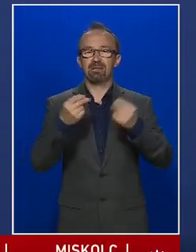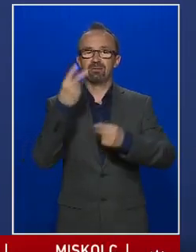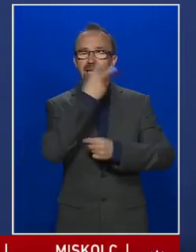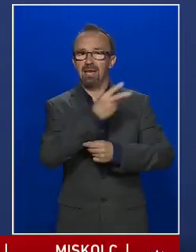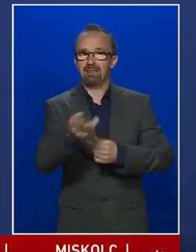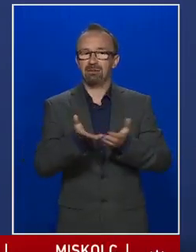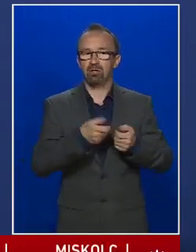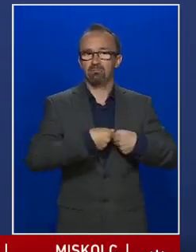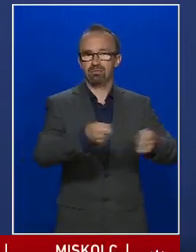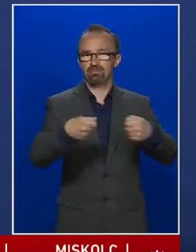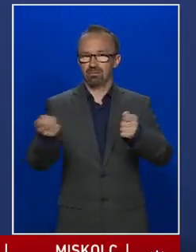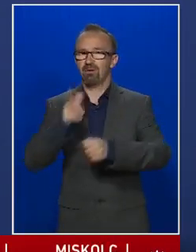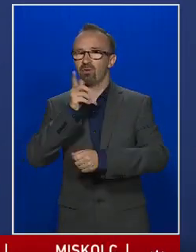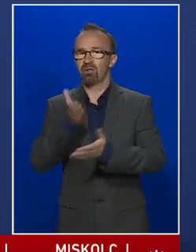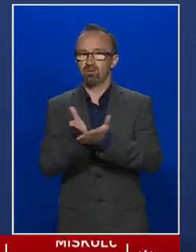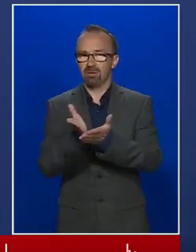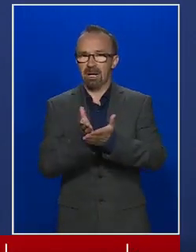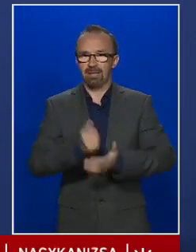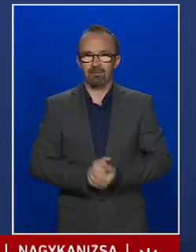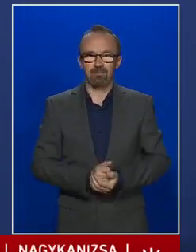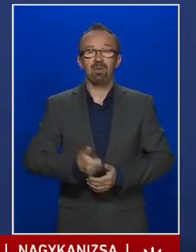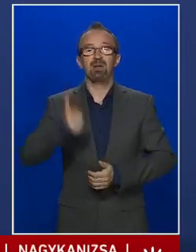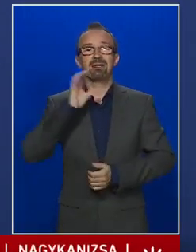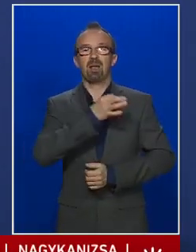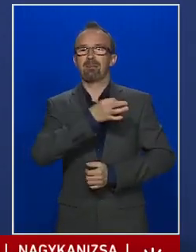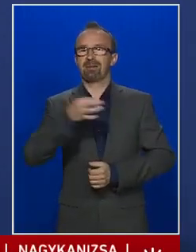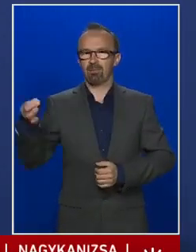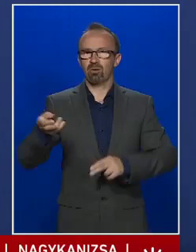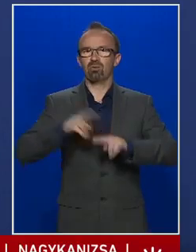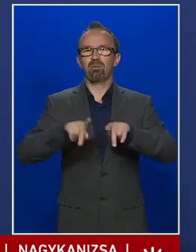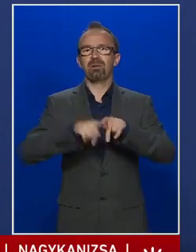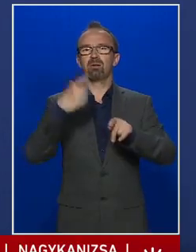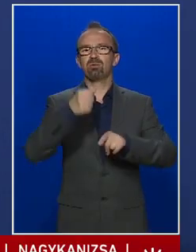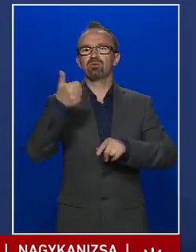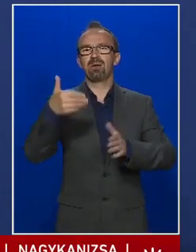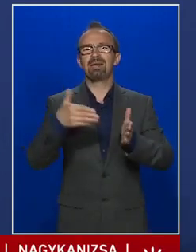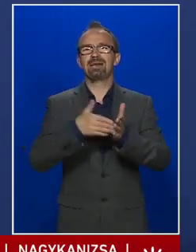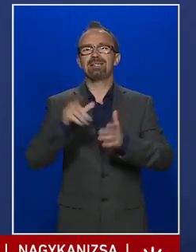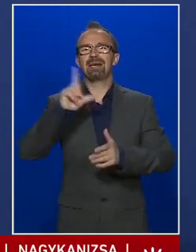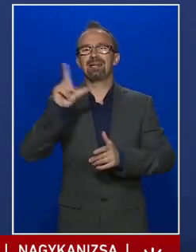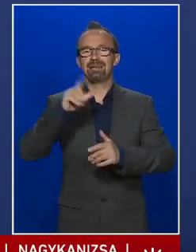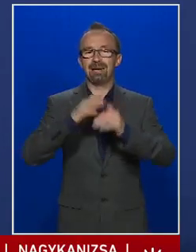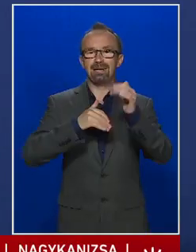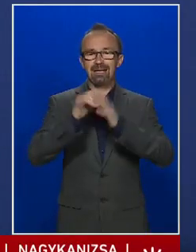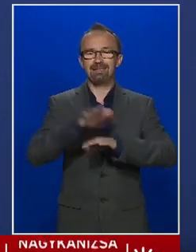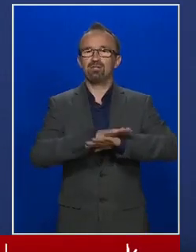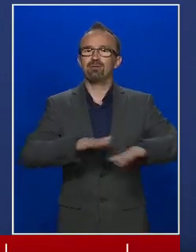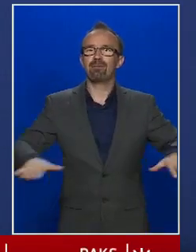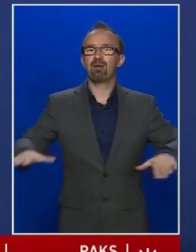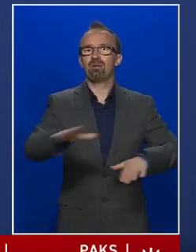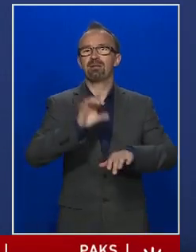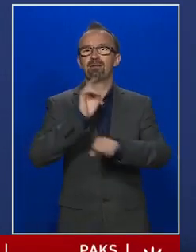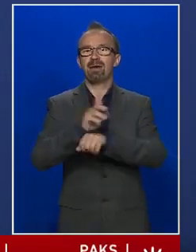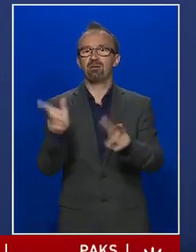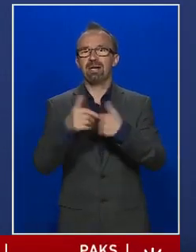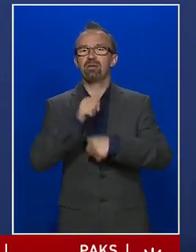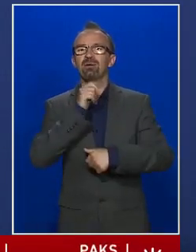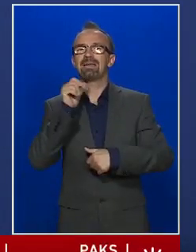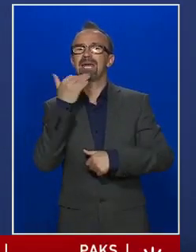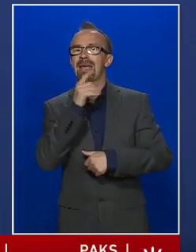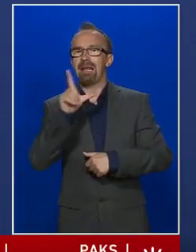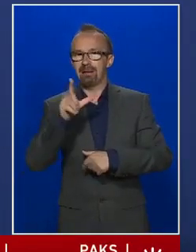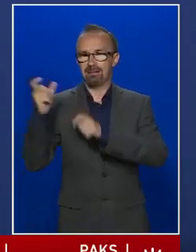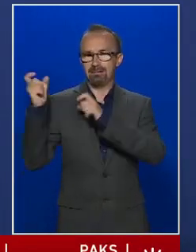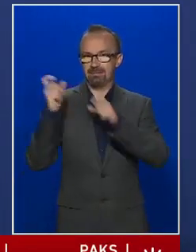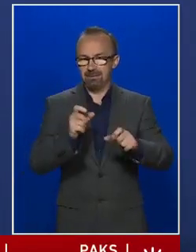ellátását fogja szolgálni. A tegnapi napon több mint 21 ezer liter kéz- és felületfertőtlenítő gél érkezett